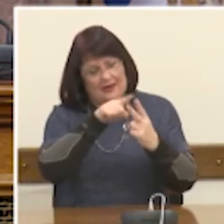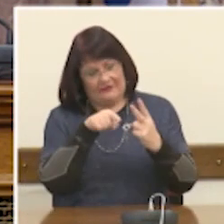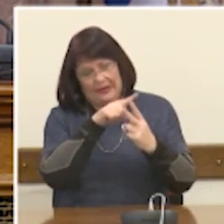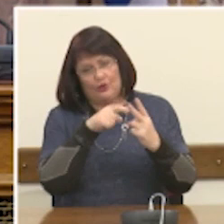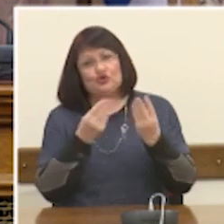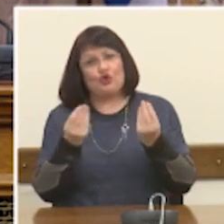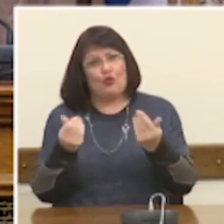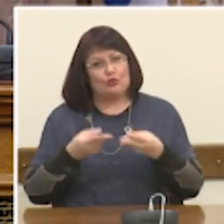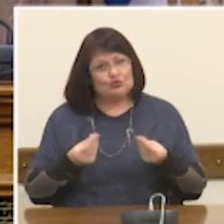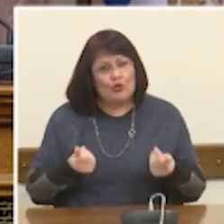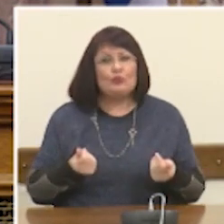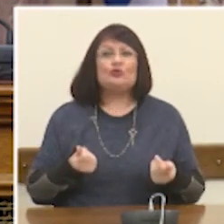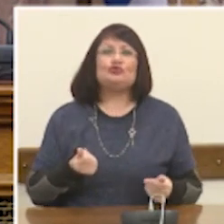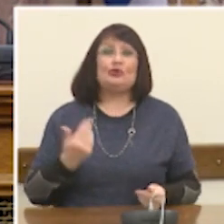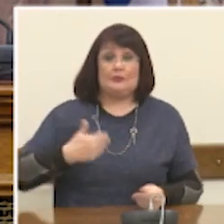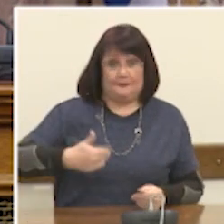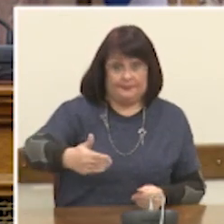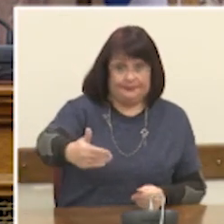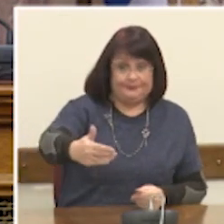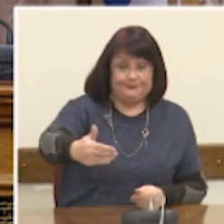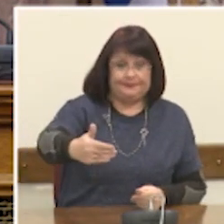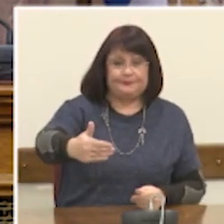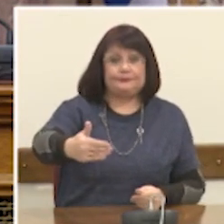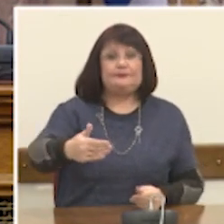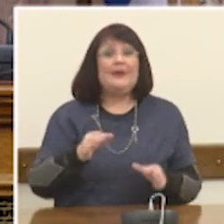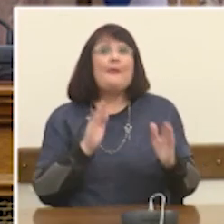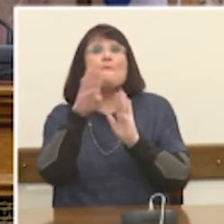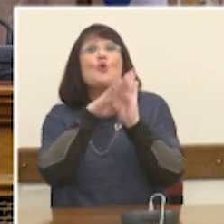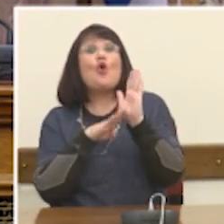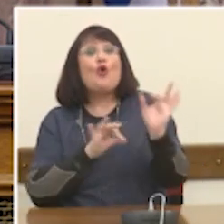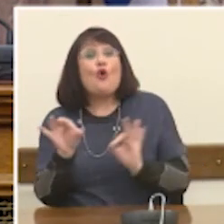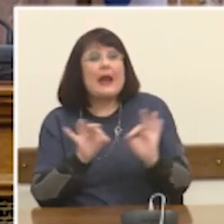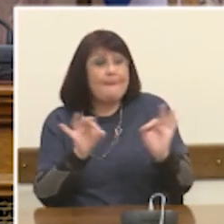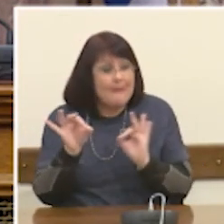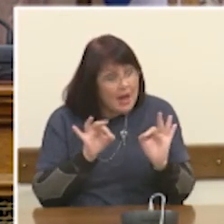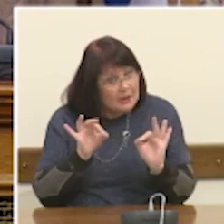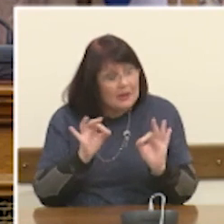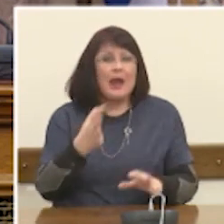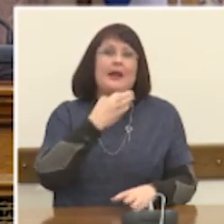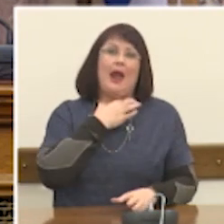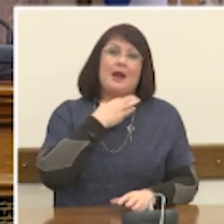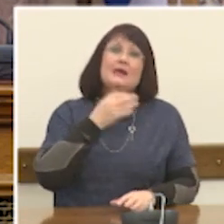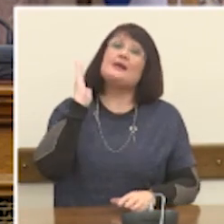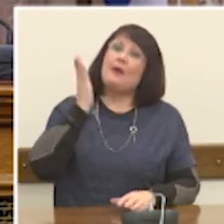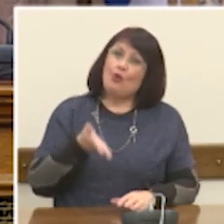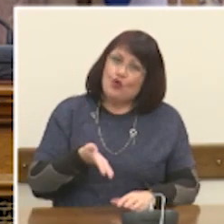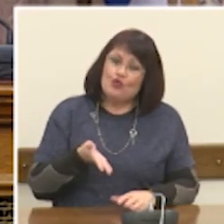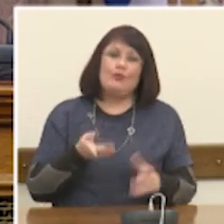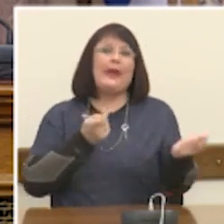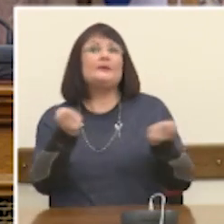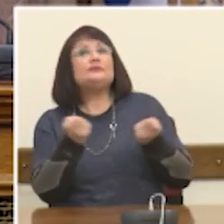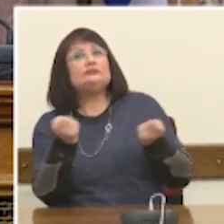ο μακροχρόνιος προγραμματισμός, με την ανάγκη να μπορούμε να διαχειριζόμαστε